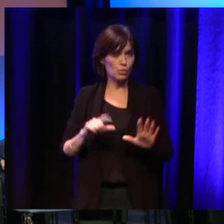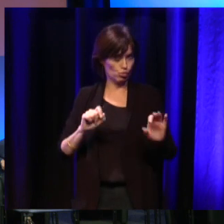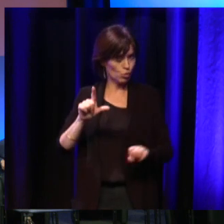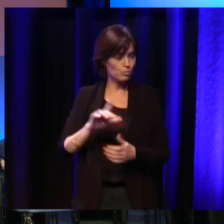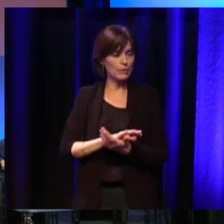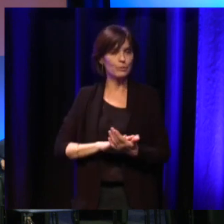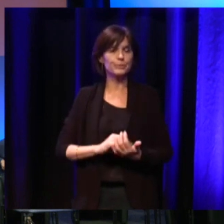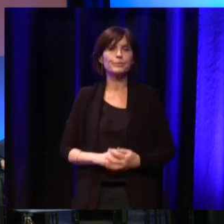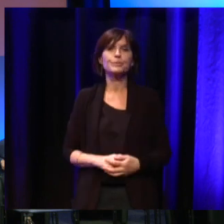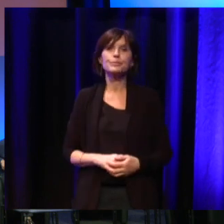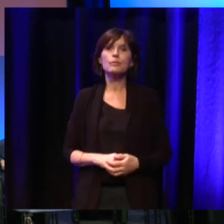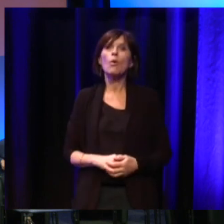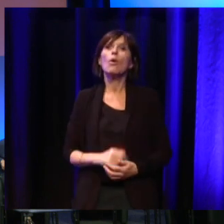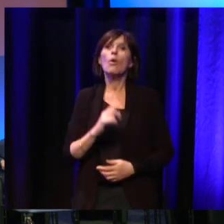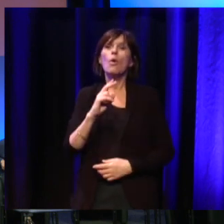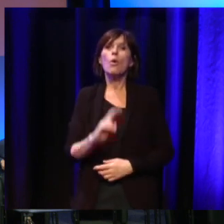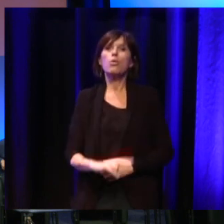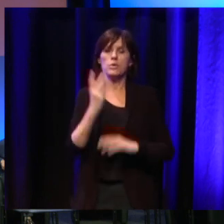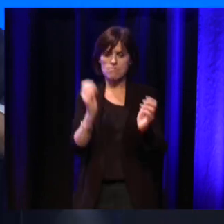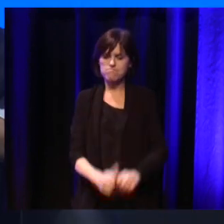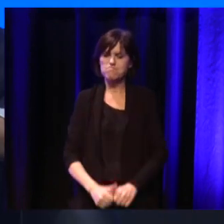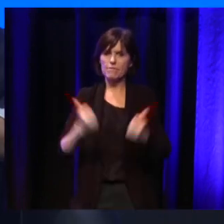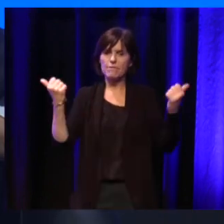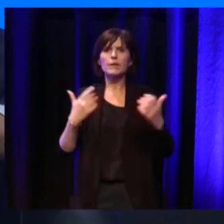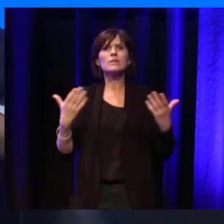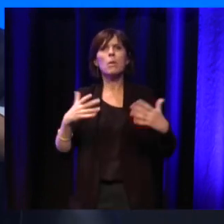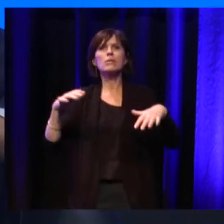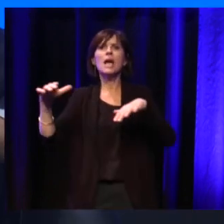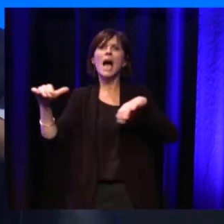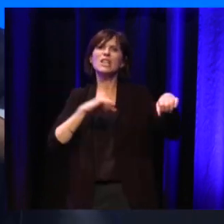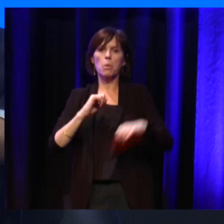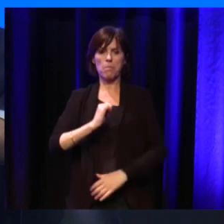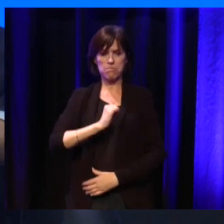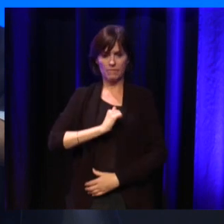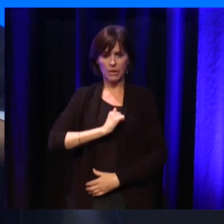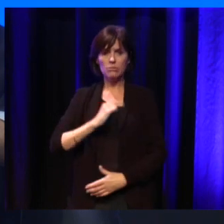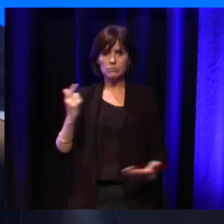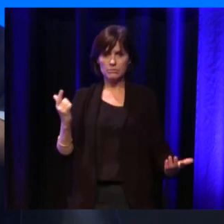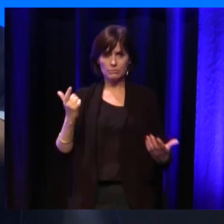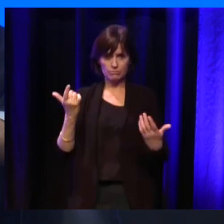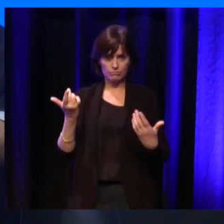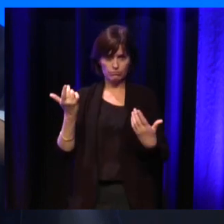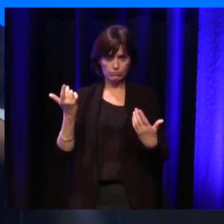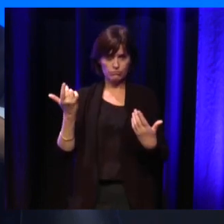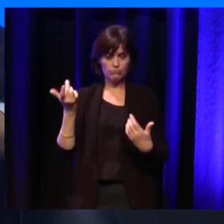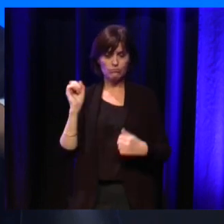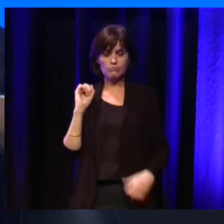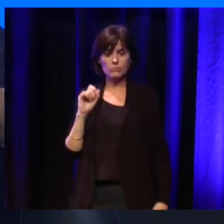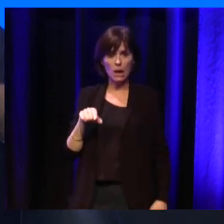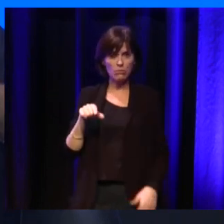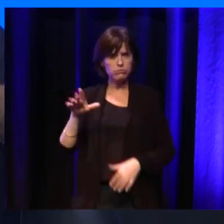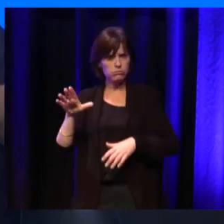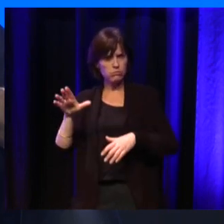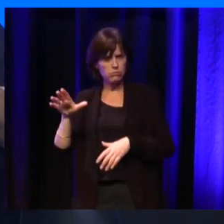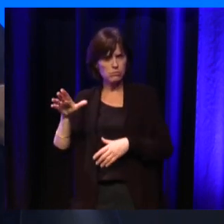le deuxième antonyme, c'est l'action privée. L'action privée, elle a d'autres, elle a une temporalité aussi qui est différente. C'est une